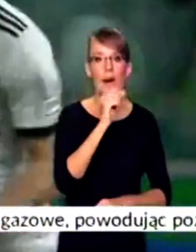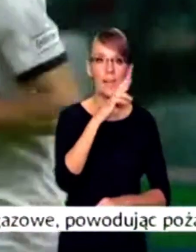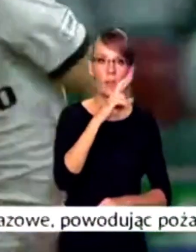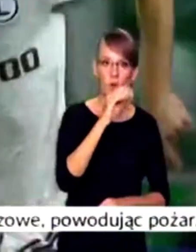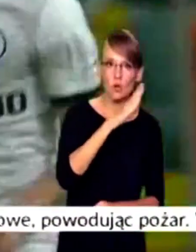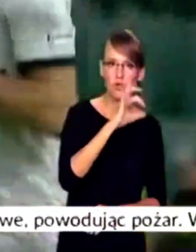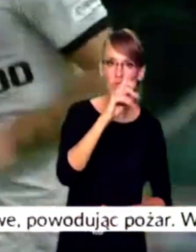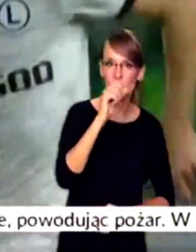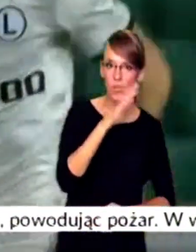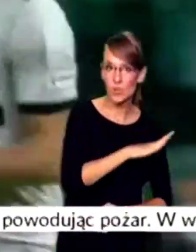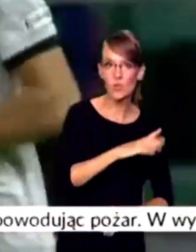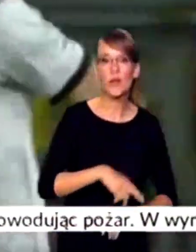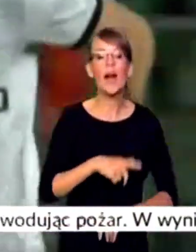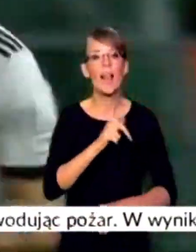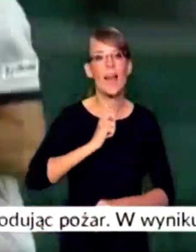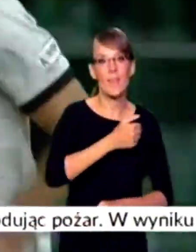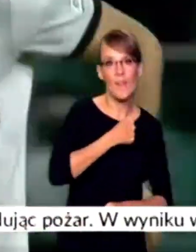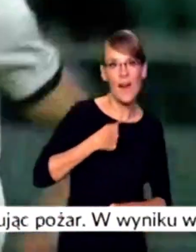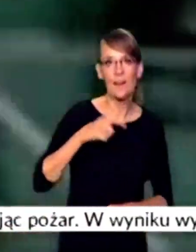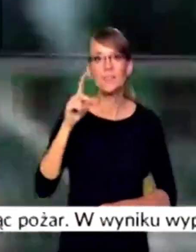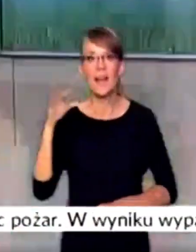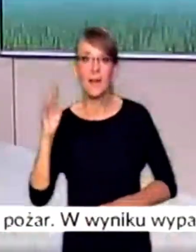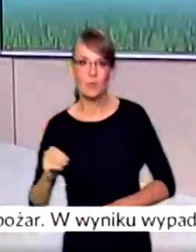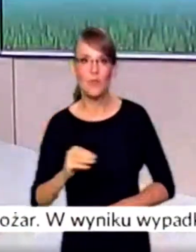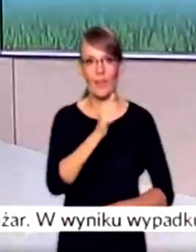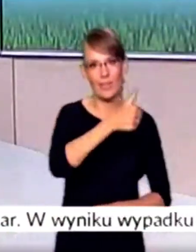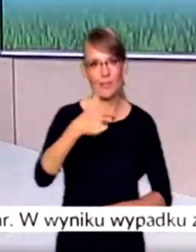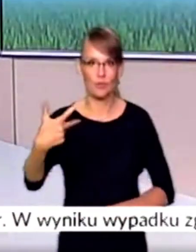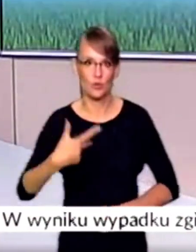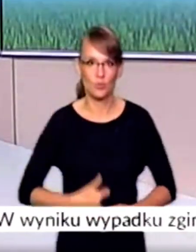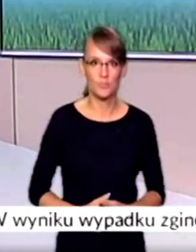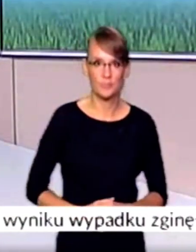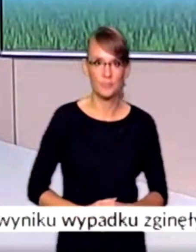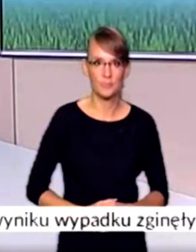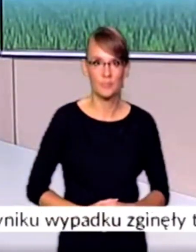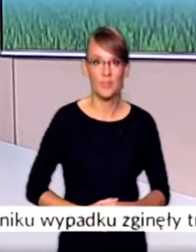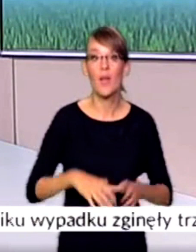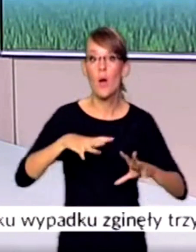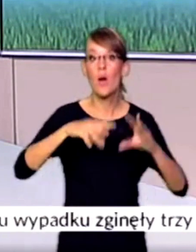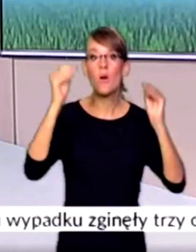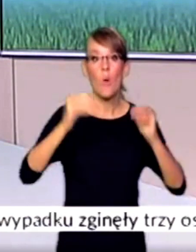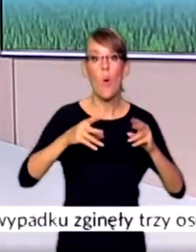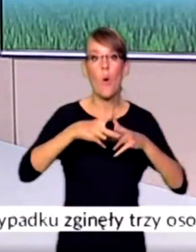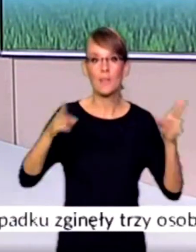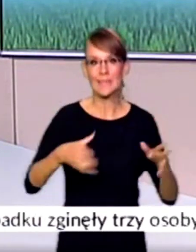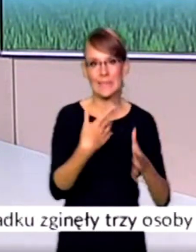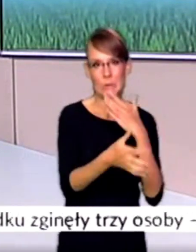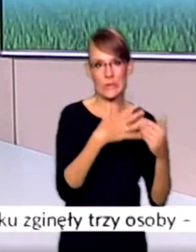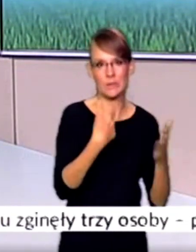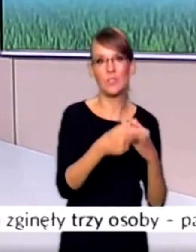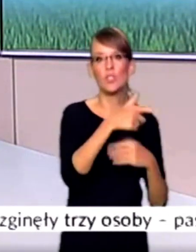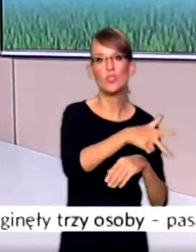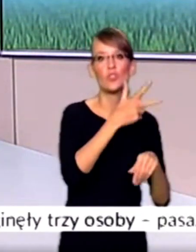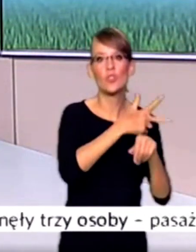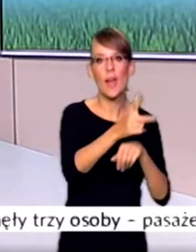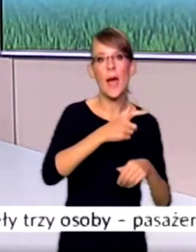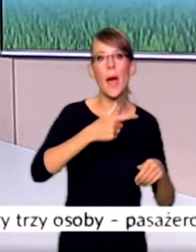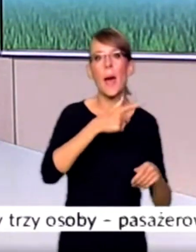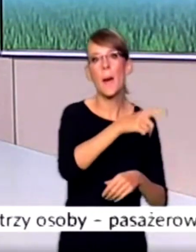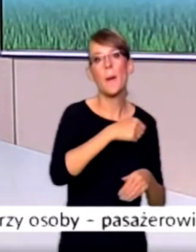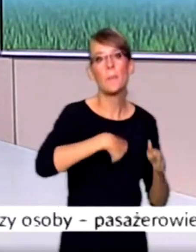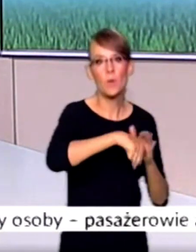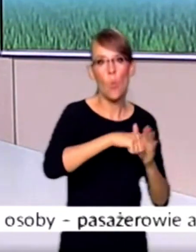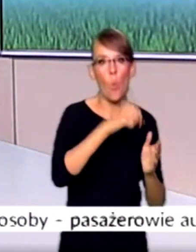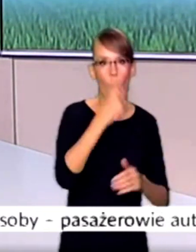Legia Warszawa, Górnik Zabrze, 1 do 3. Słaby początek sezonu zaliczyli także trzecioligowi piłkarze Ursusa